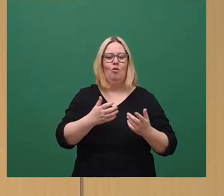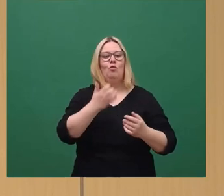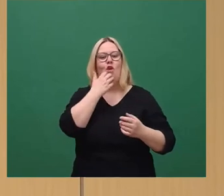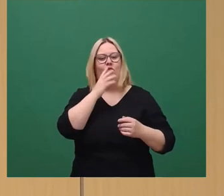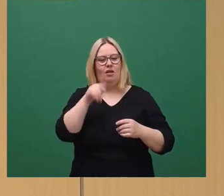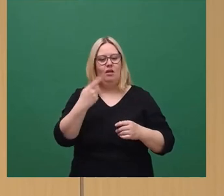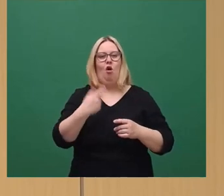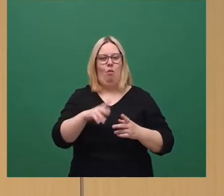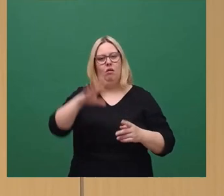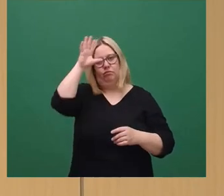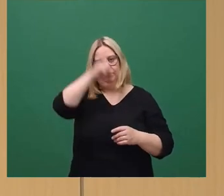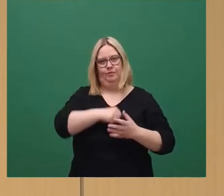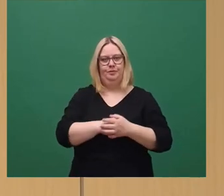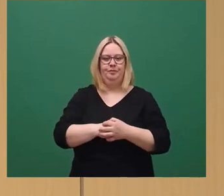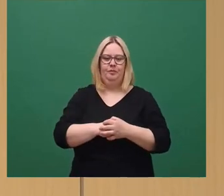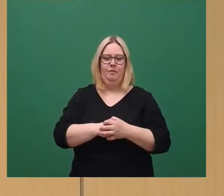auch mal klingelt.